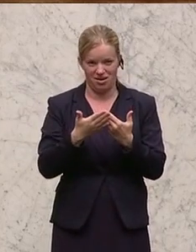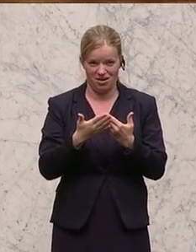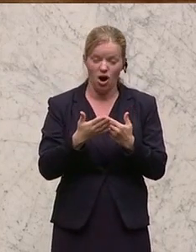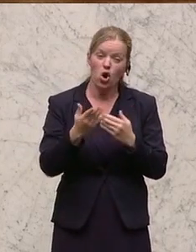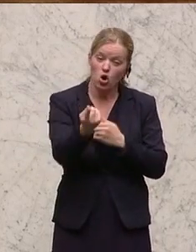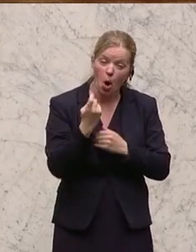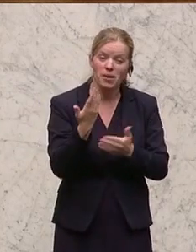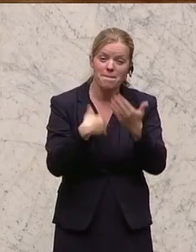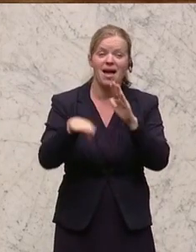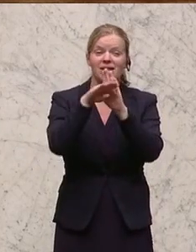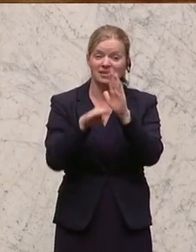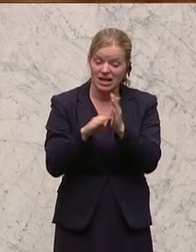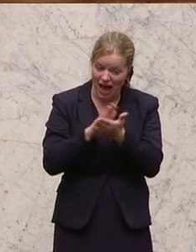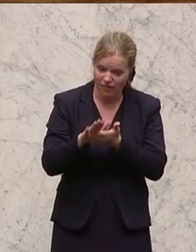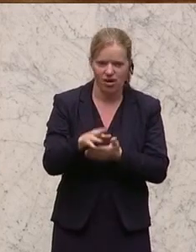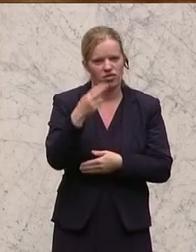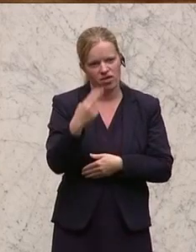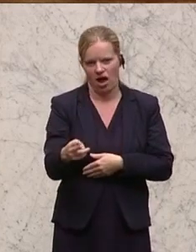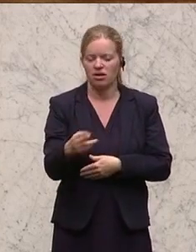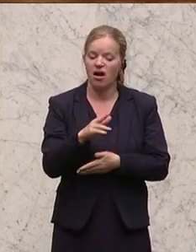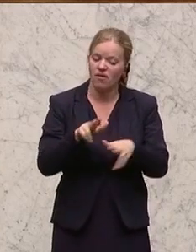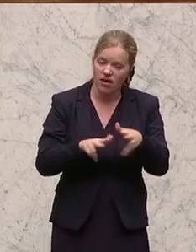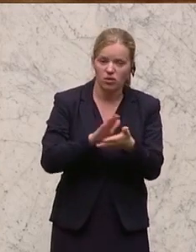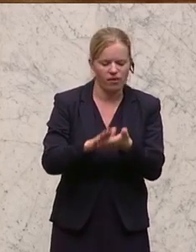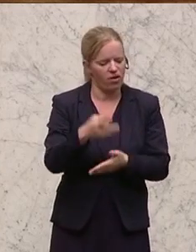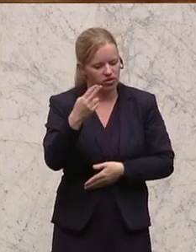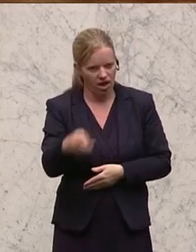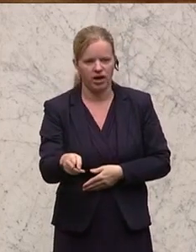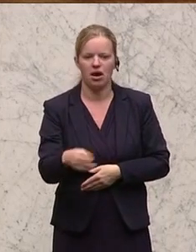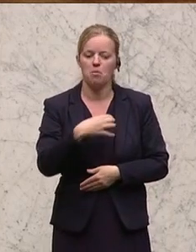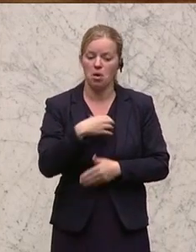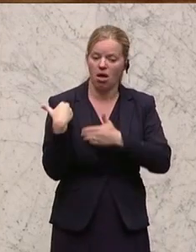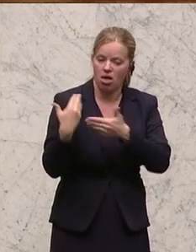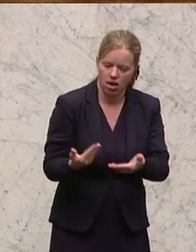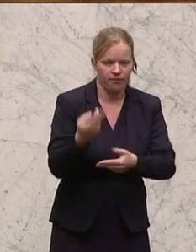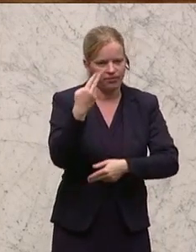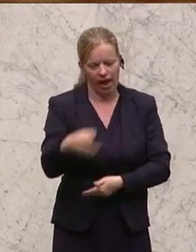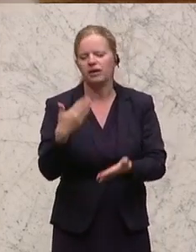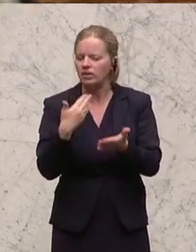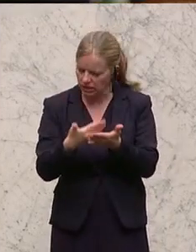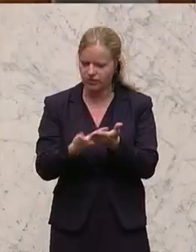nein. Einfache Verwaltung, nein. Entlastung des Bürgers, nein. Der Herr schlicht und einfach abzulehnen.